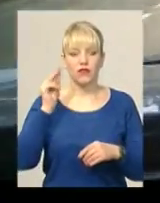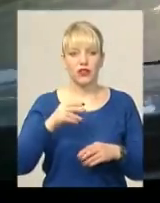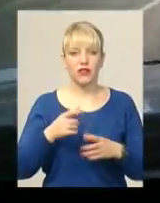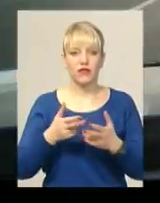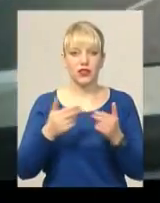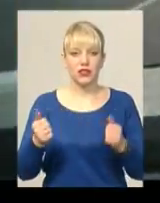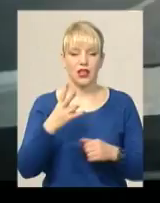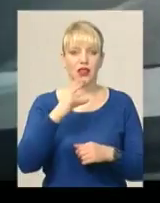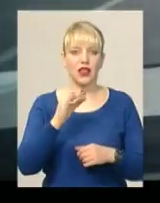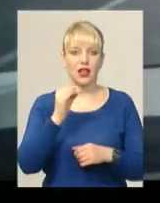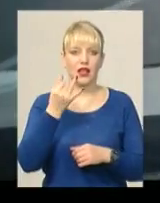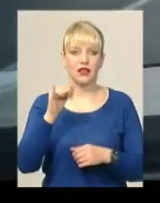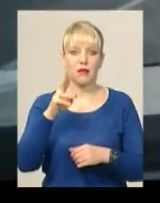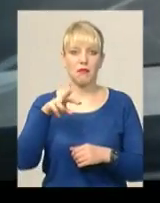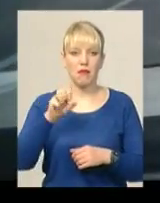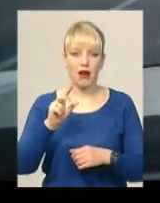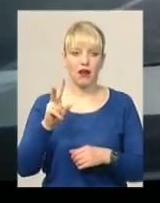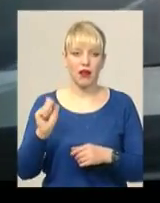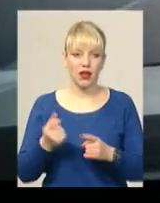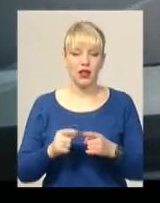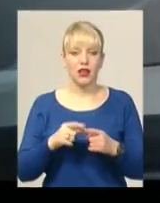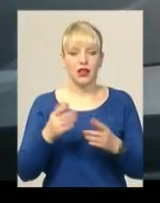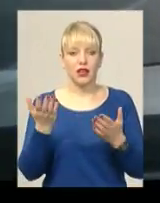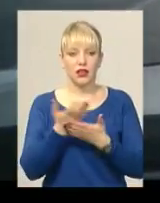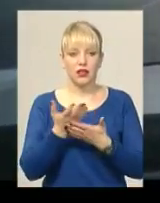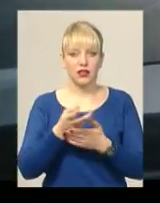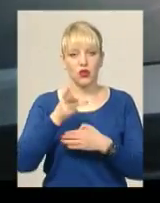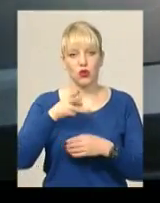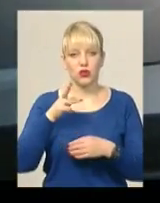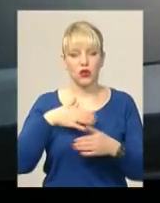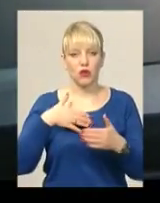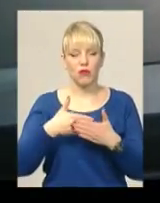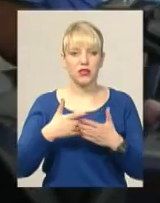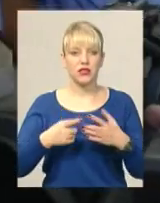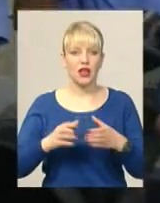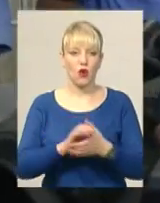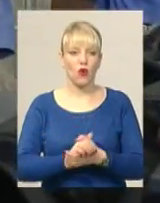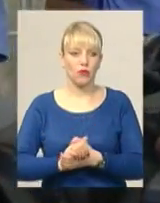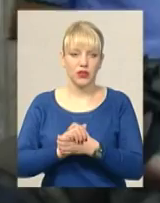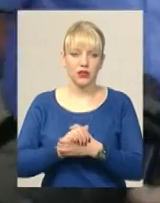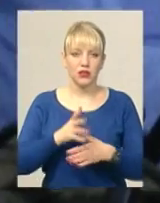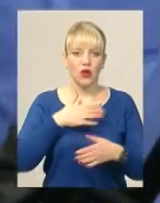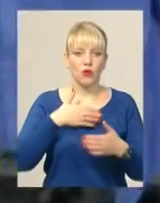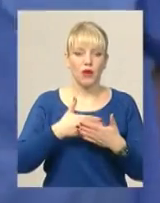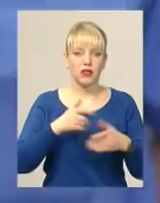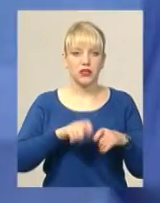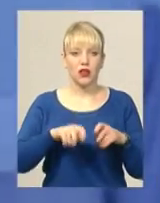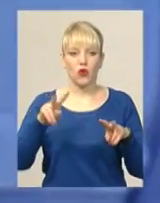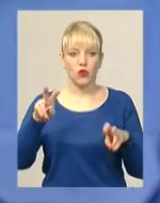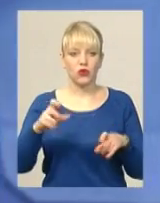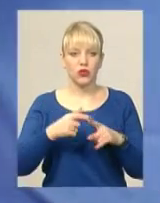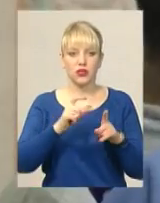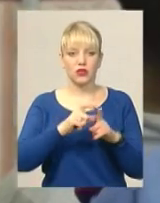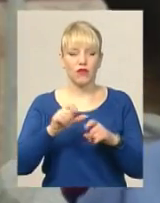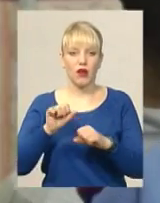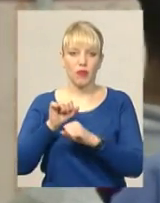Євгена Неймака. Кіно «Включи світло» зняли активісти громадського об'єднання «Майдан громадський контроль». За словами представника об'єднання адвоката